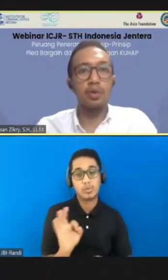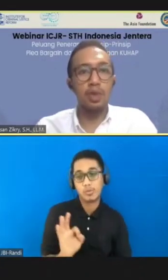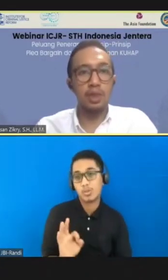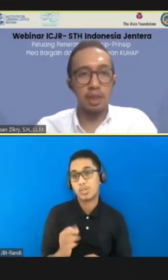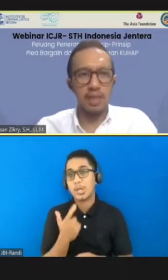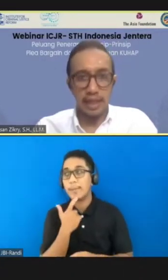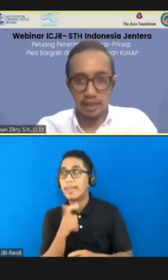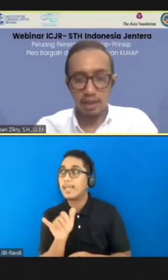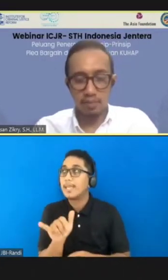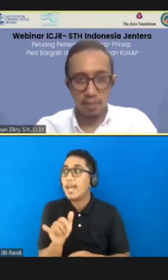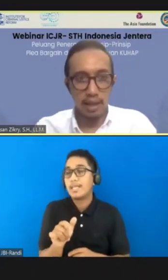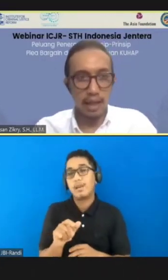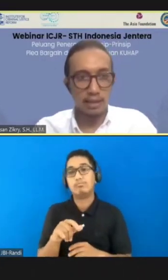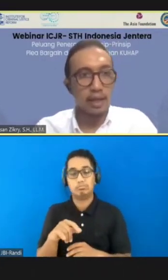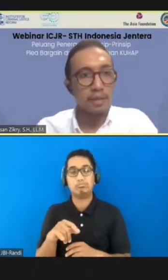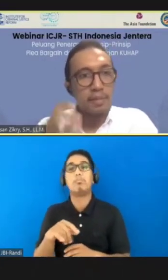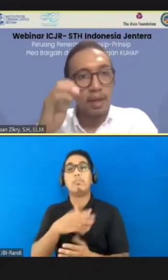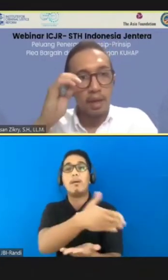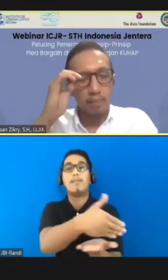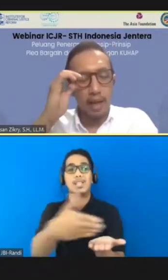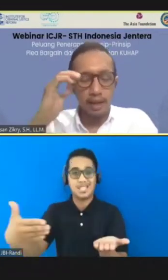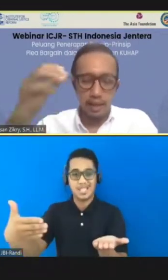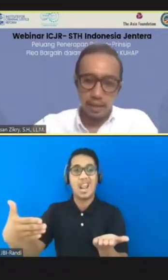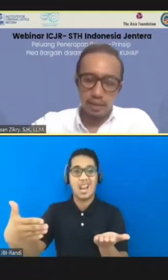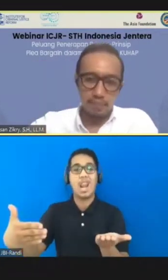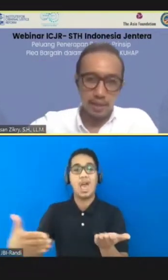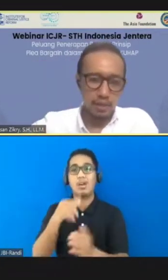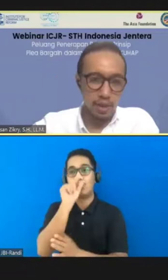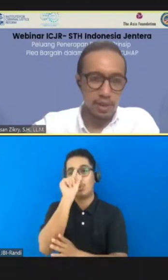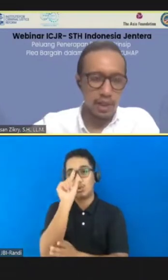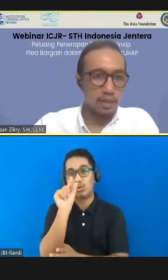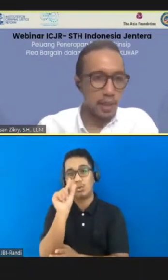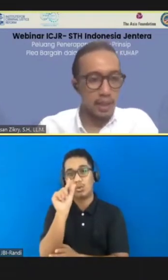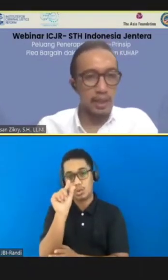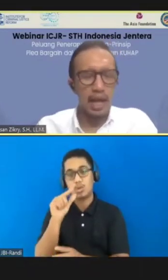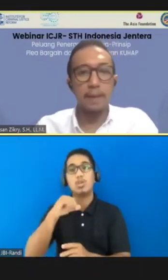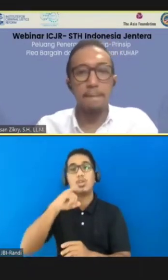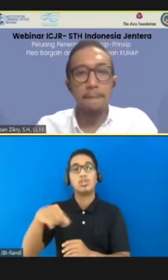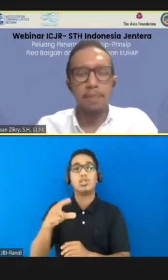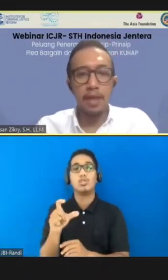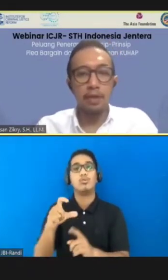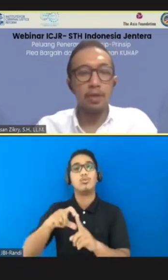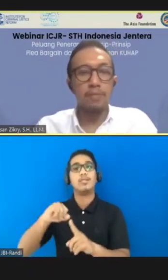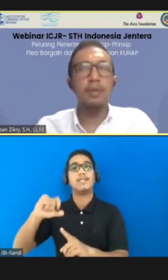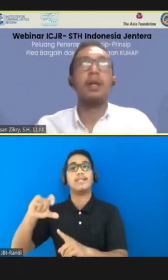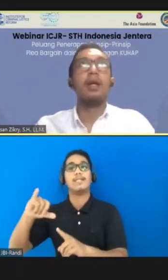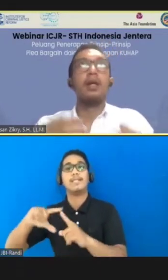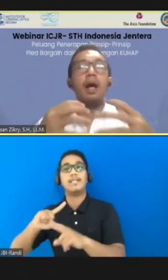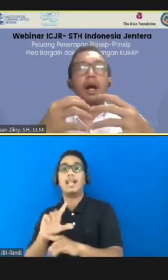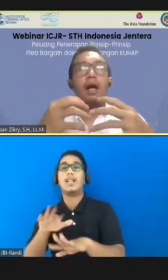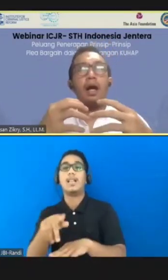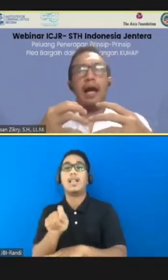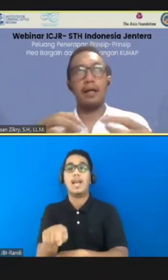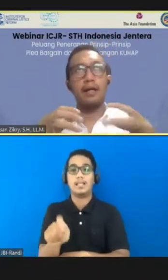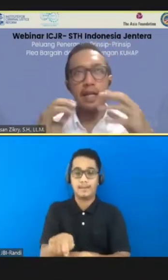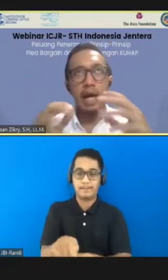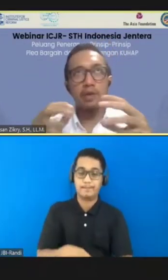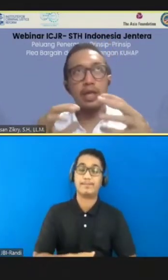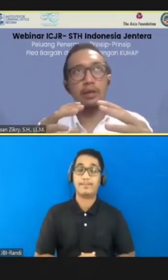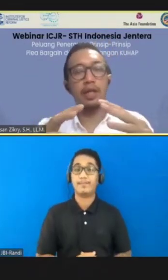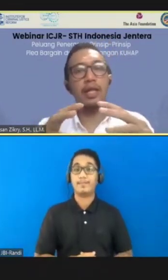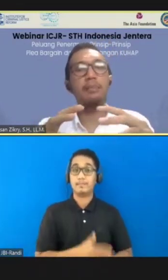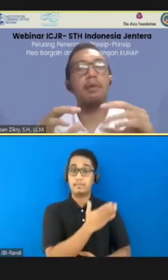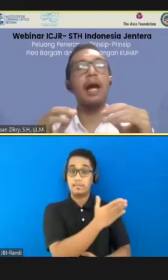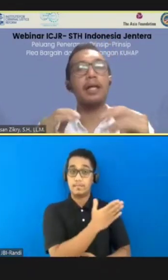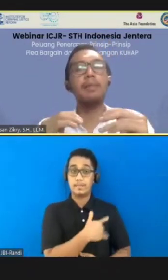mengatur juga judicial limitations, pembatasan, bagi pihak judisial, bagi hakim. Yaitu, ini